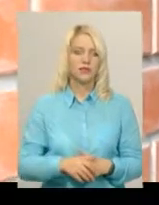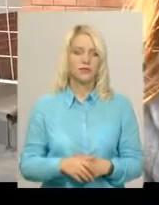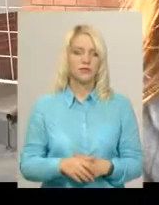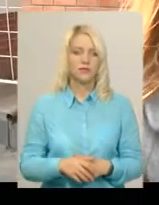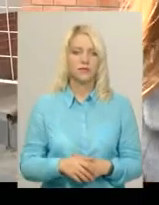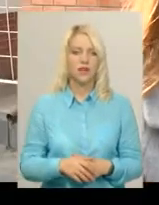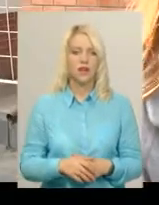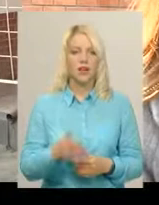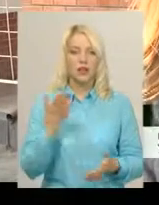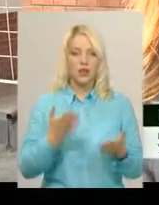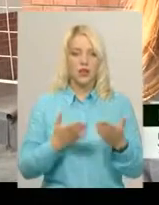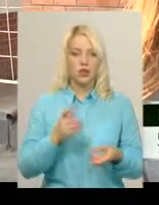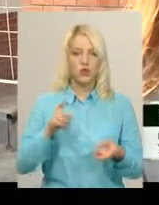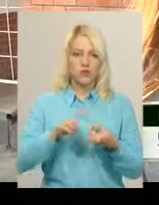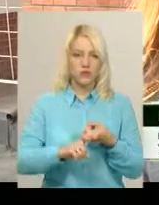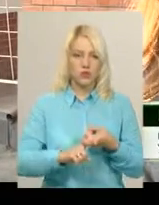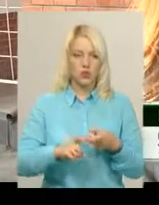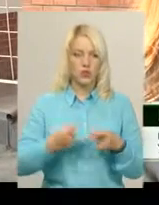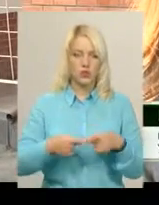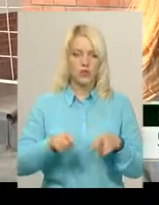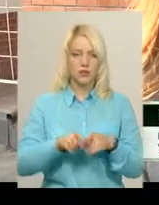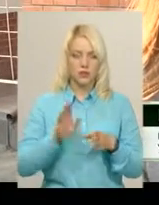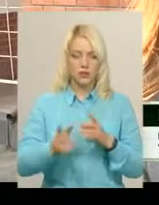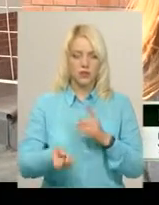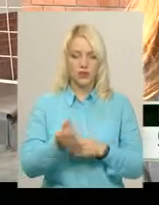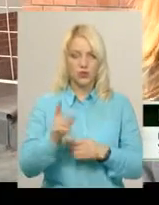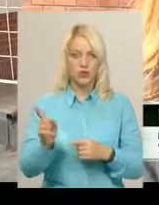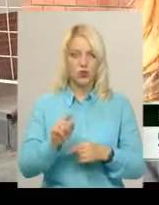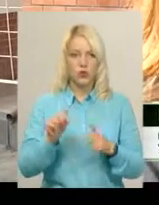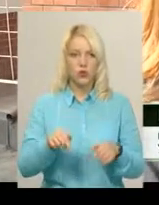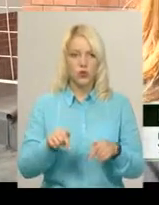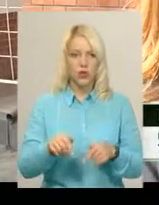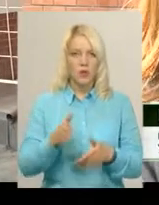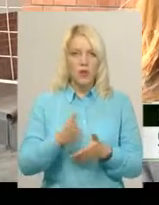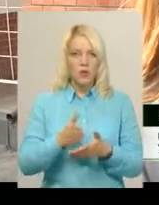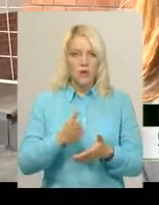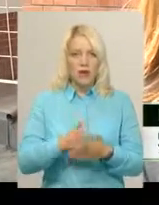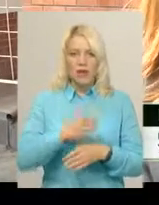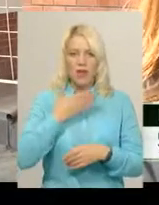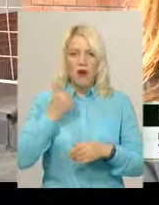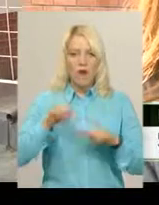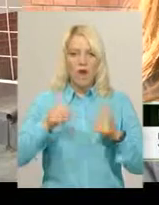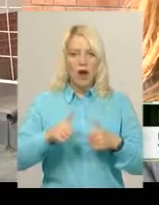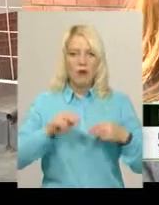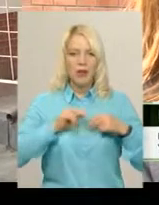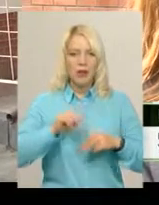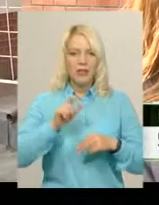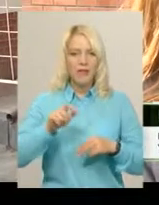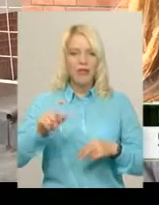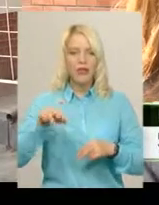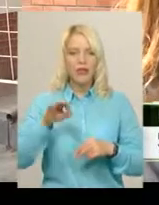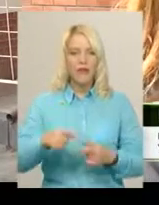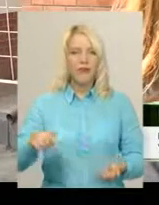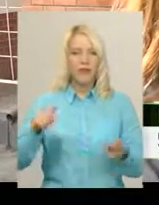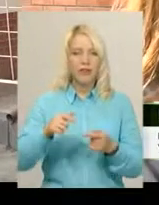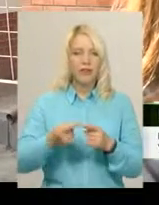Якщо в зв'язку з цим відвідуванням буде виявлено, що тут перебувають неоформлені працівники, то відповідно